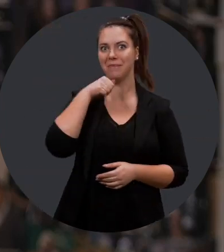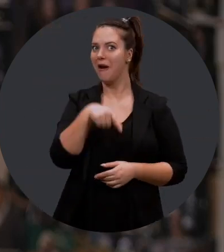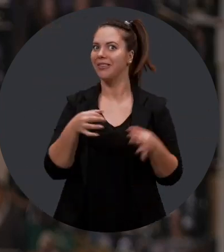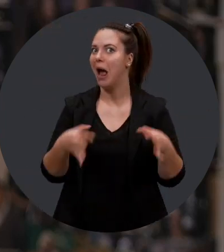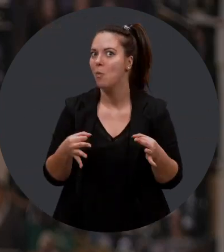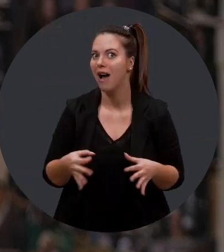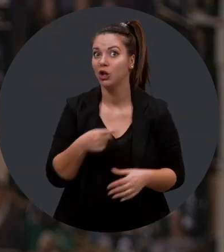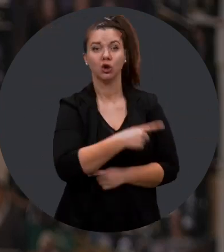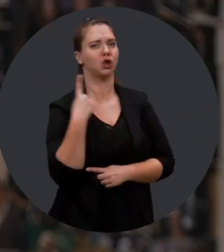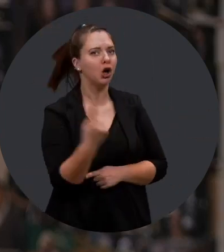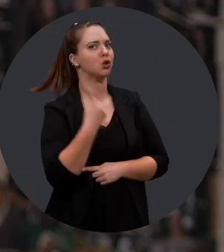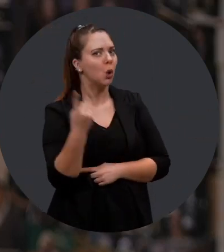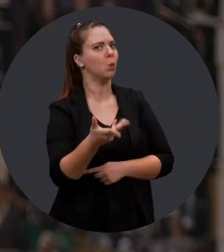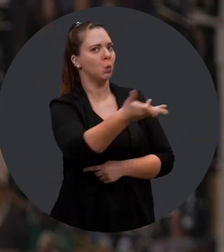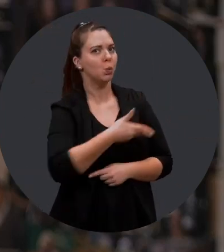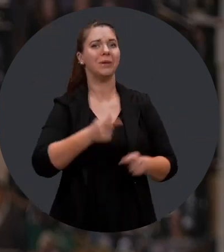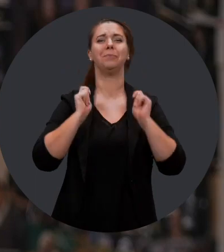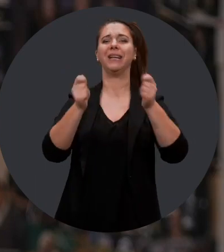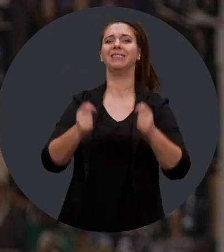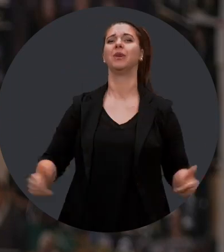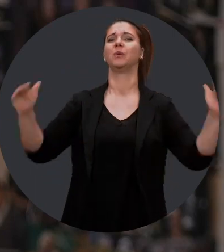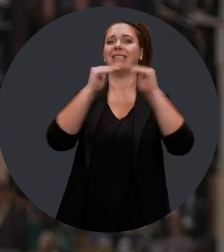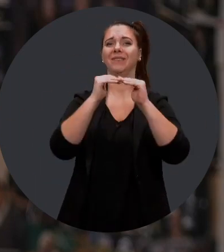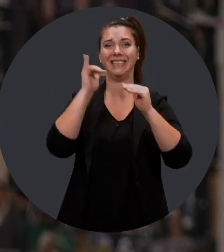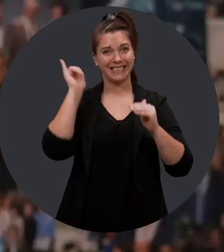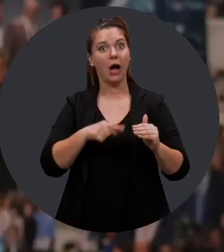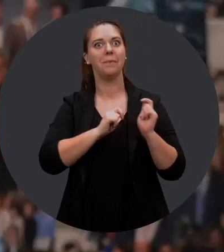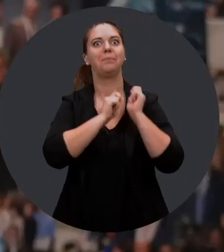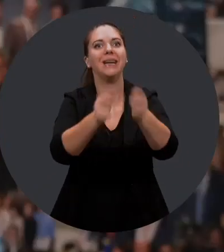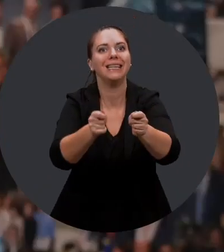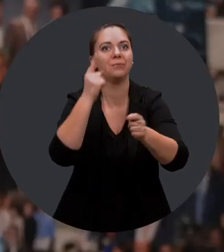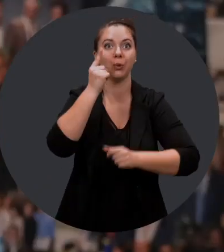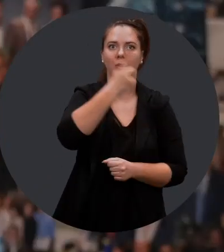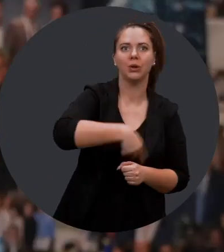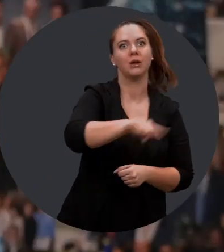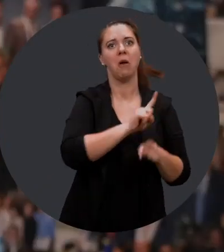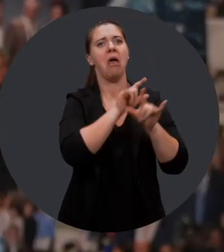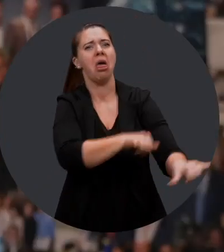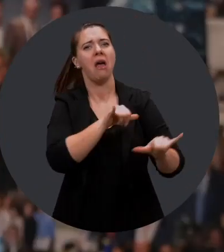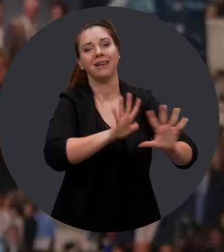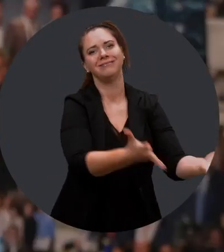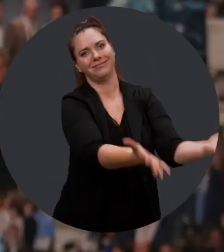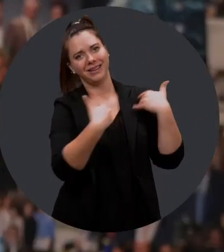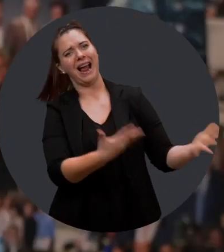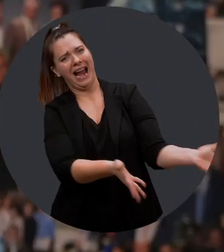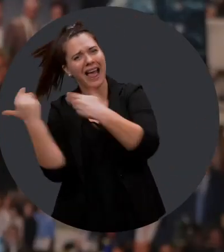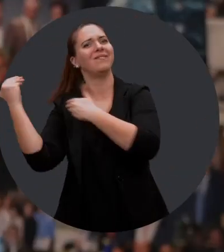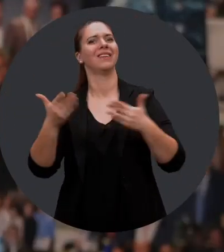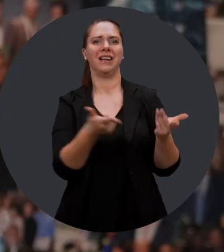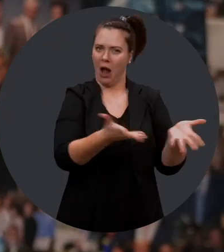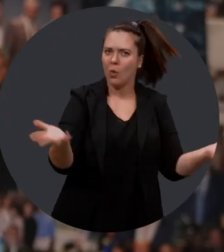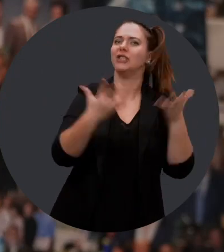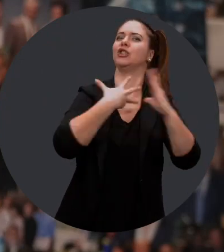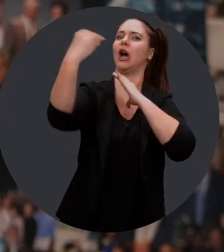handicapées. Dans leur cas, elle n'est pas que temporaire. Le prix à part entière, c'est le prix de celles et de ceux qui